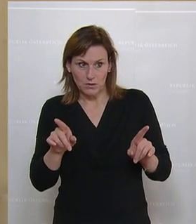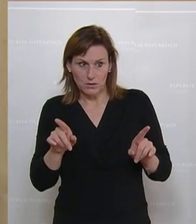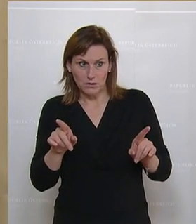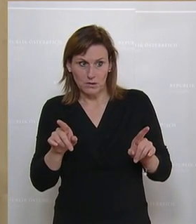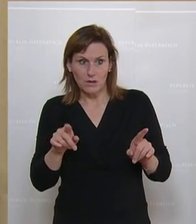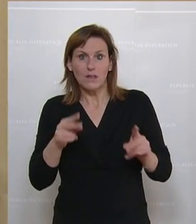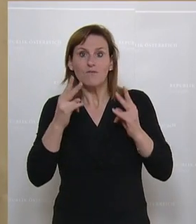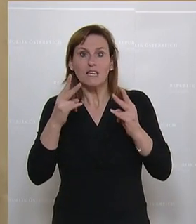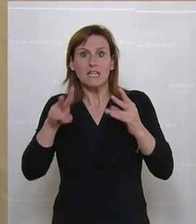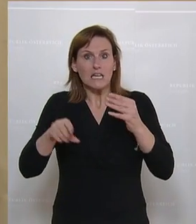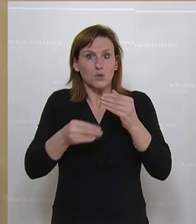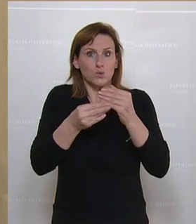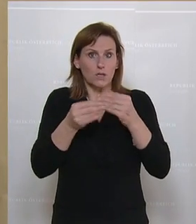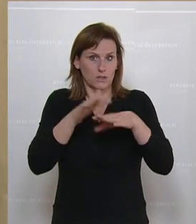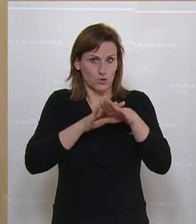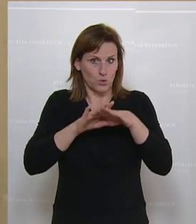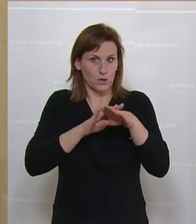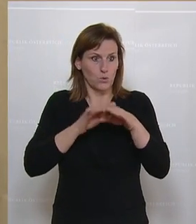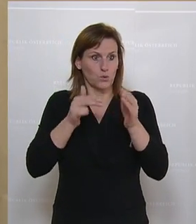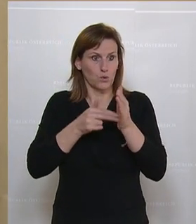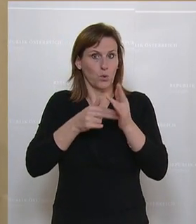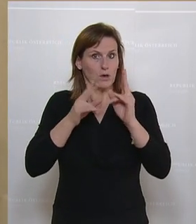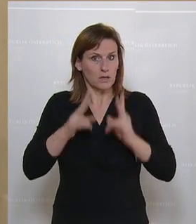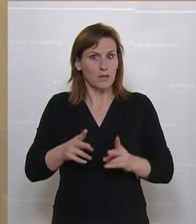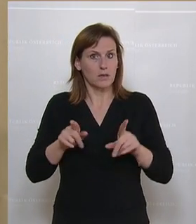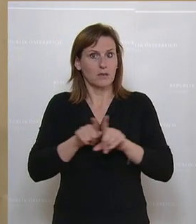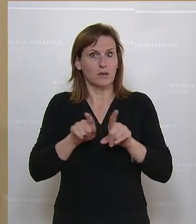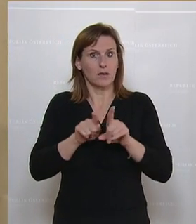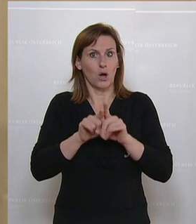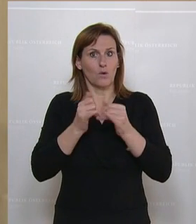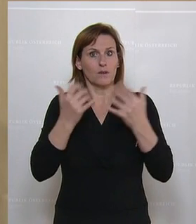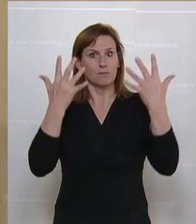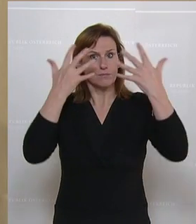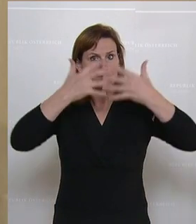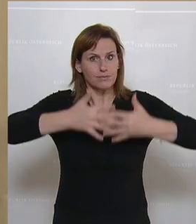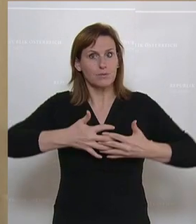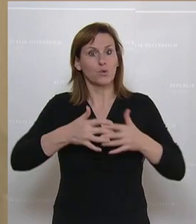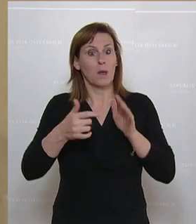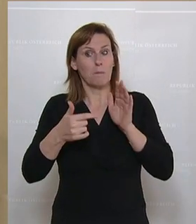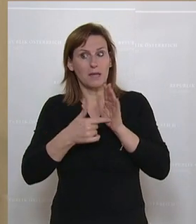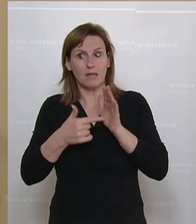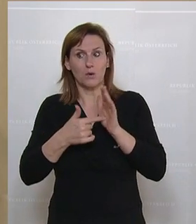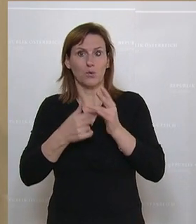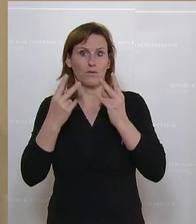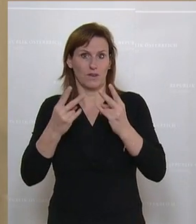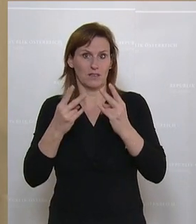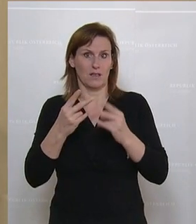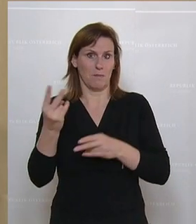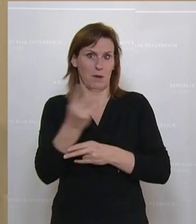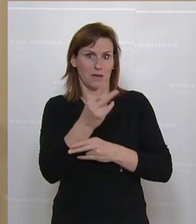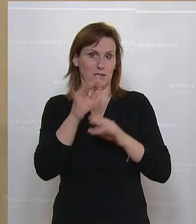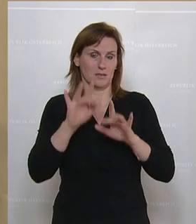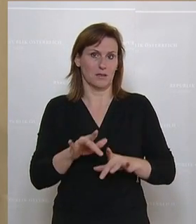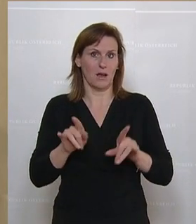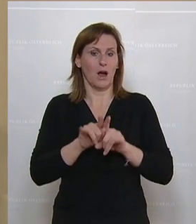Einen richtigen Zusatz, wenn ich noch darf, Sie haben vollkommen recht. Ich glaube, Kohärenz und Konditionalität sind, glaube ich, zwei ganz wesentliche Stichworte,